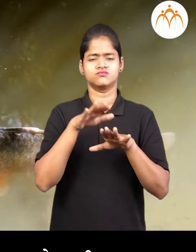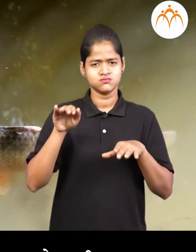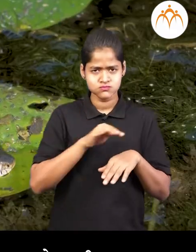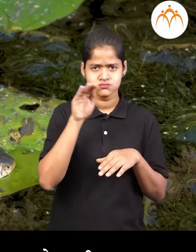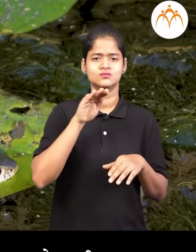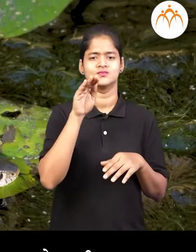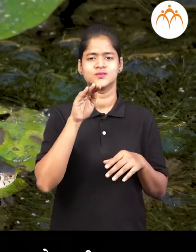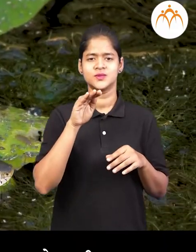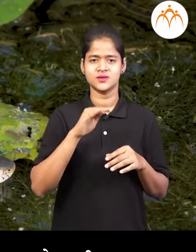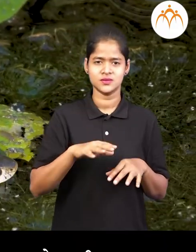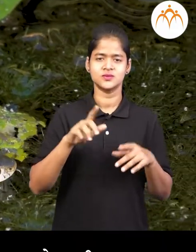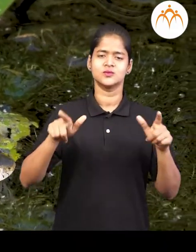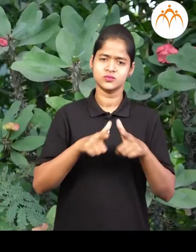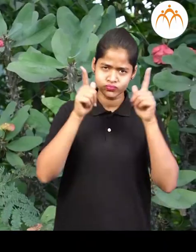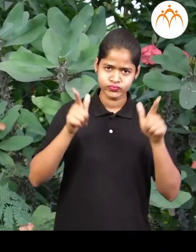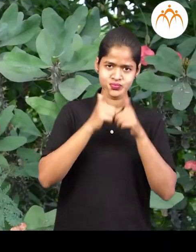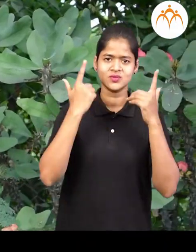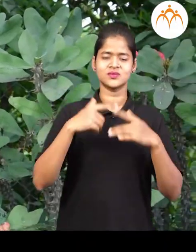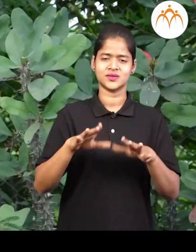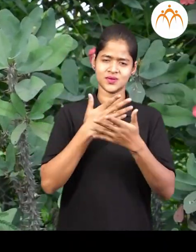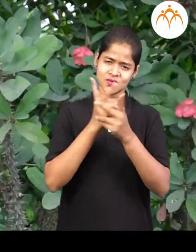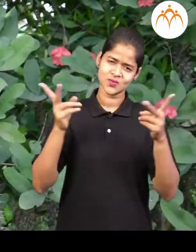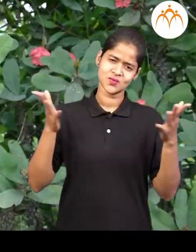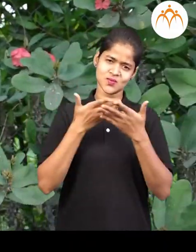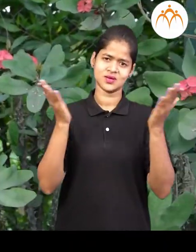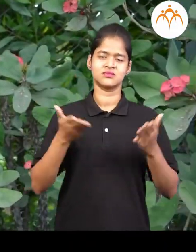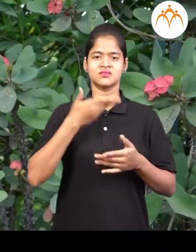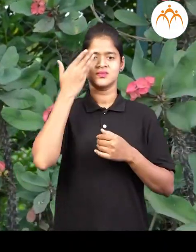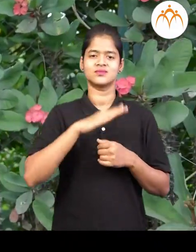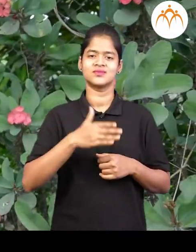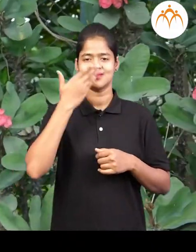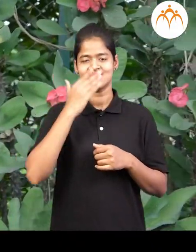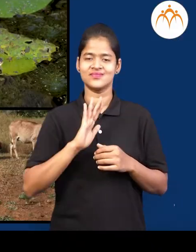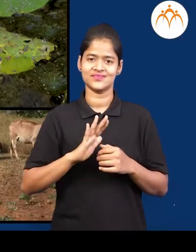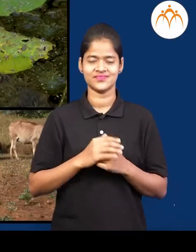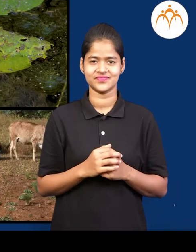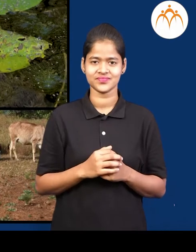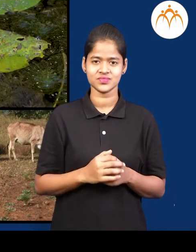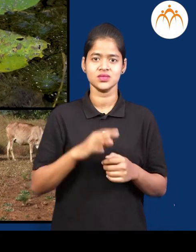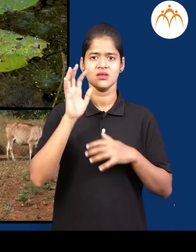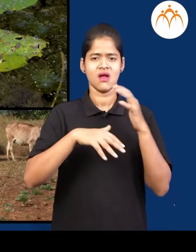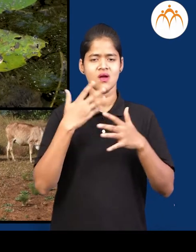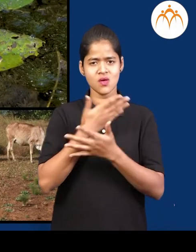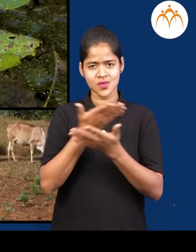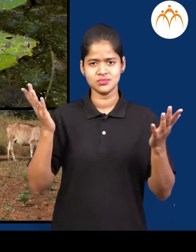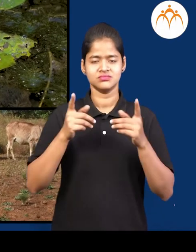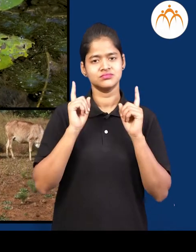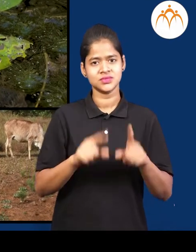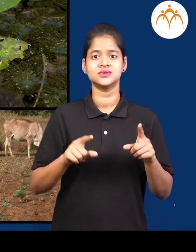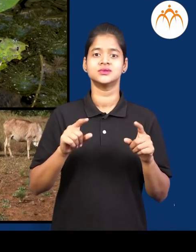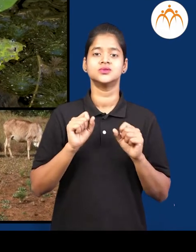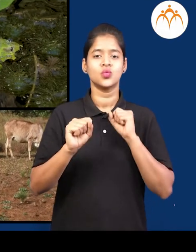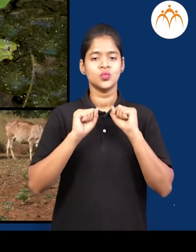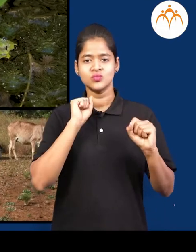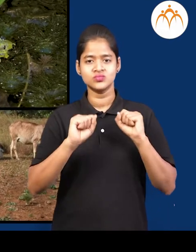आसे सरपटनारे प्राणी मनस्पती हे दिखिल श्वसन करतात। सर्व प्राण्यान्ना श्वसना